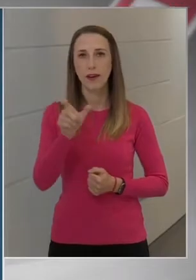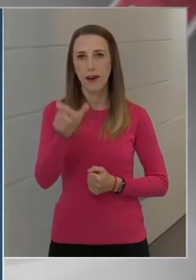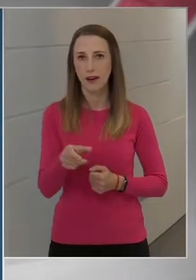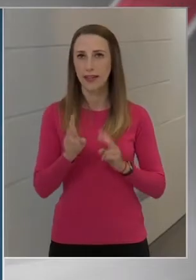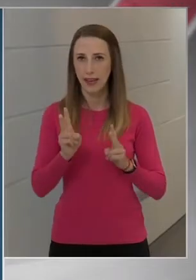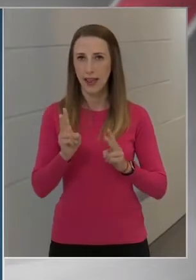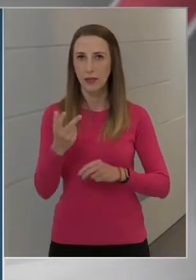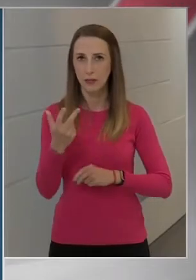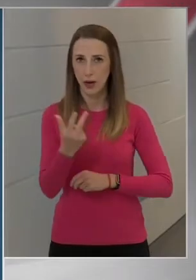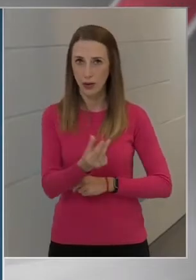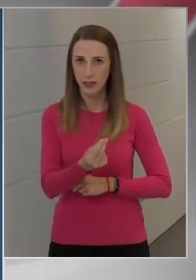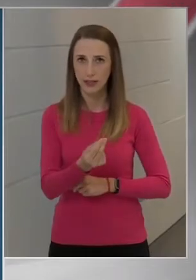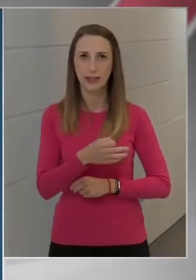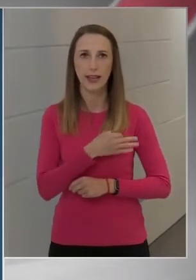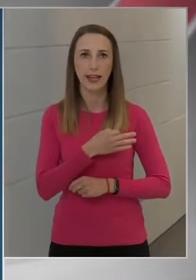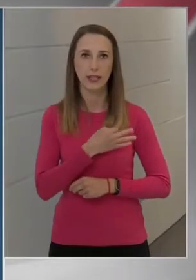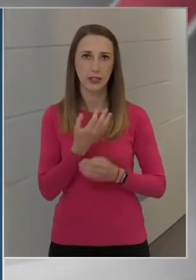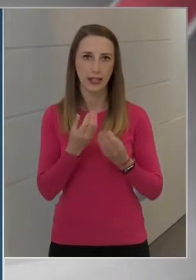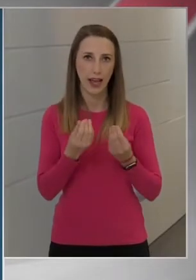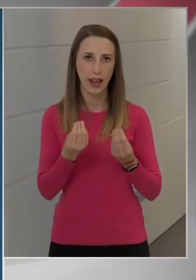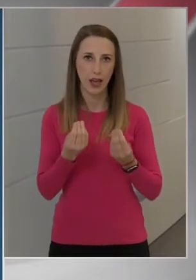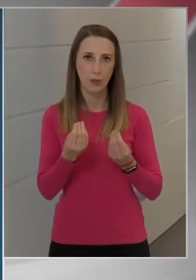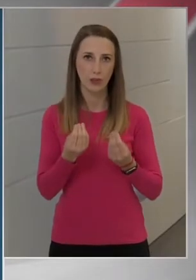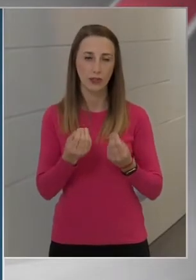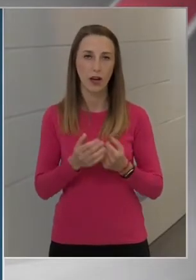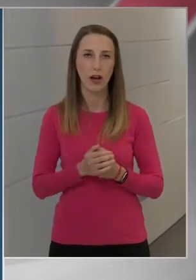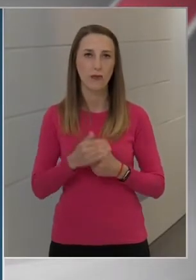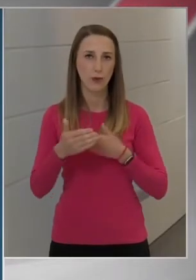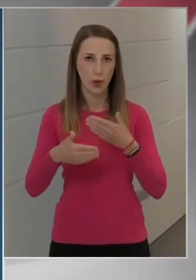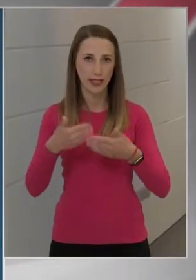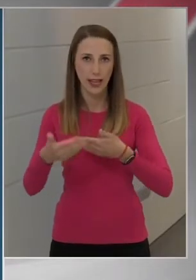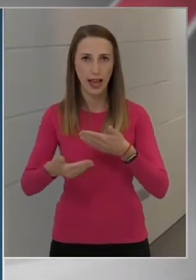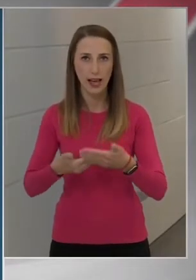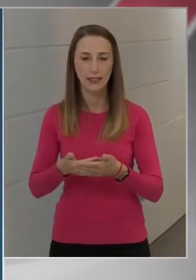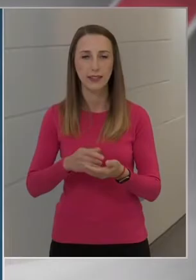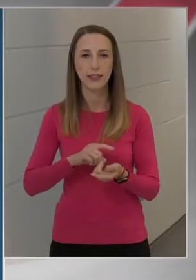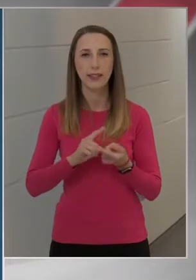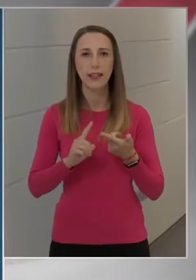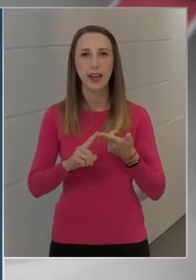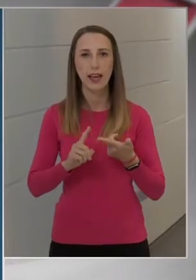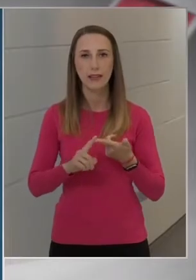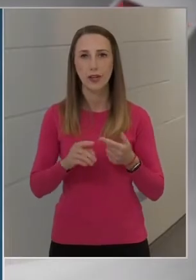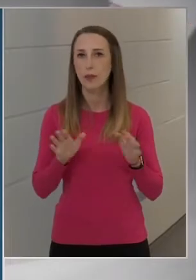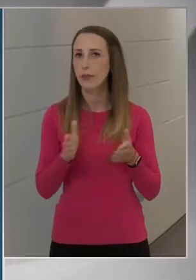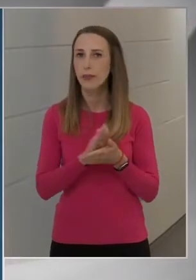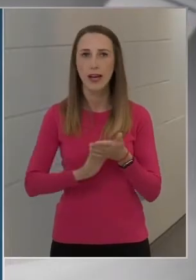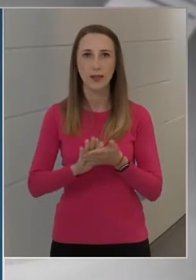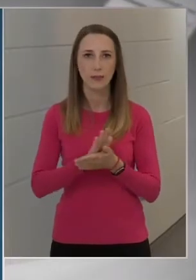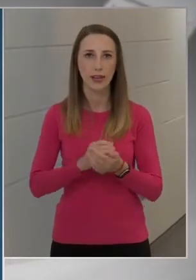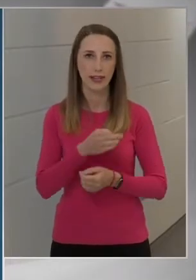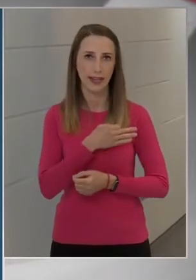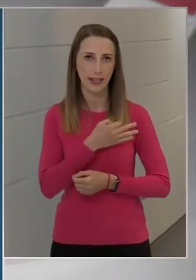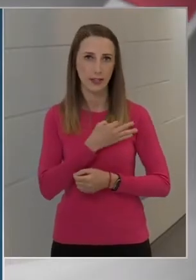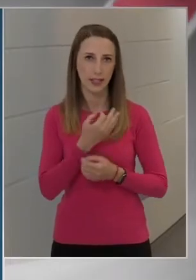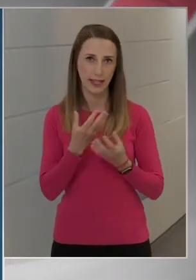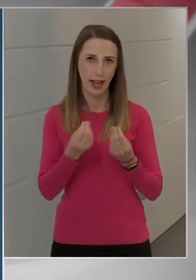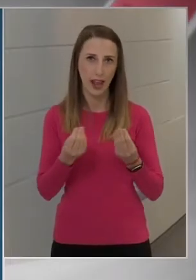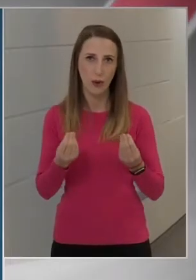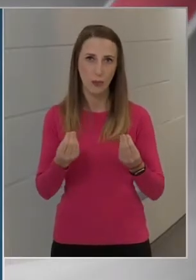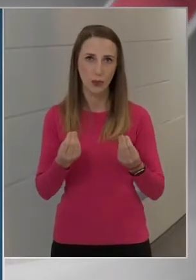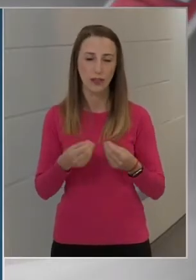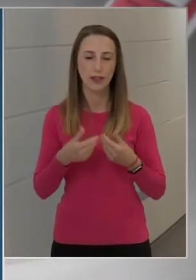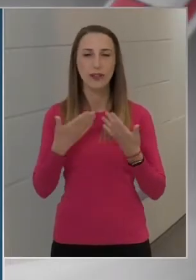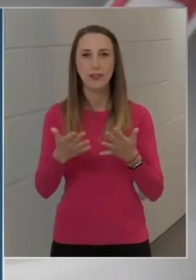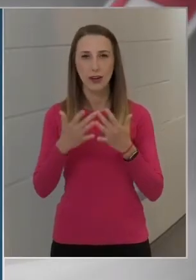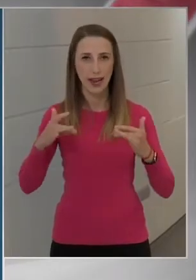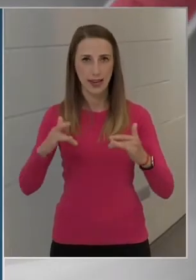oltani egészségi állapota folytán, illetve bármilyen egészségi állapota vagy